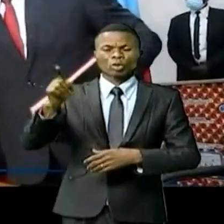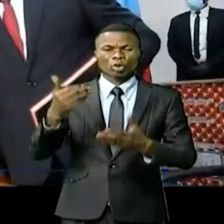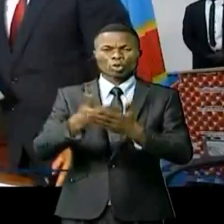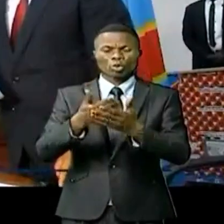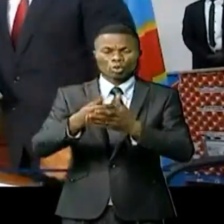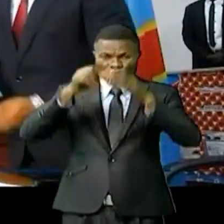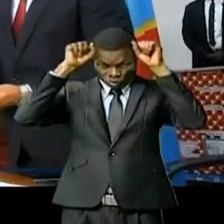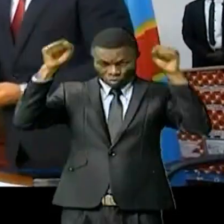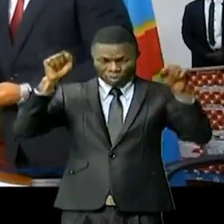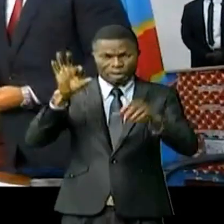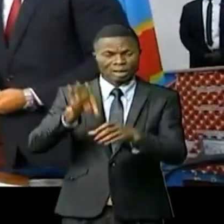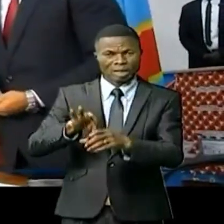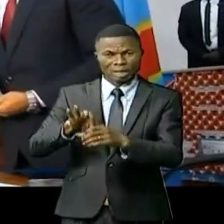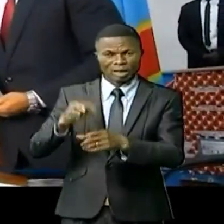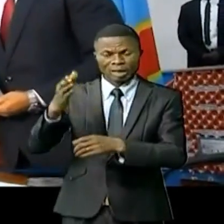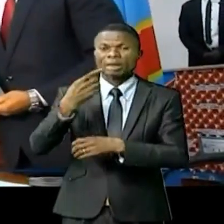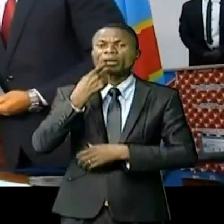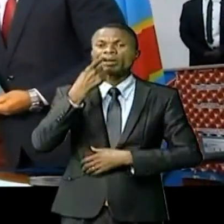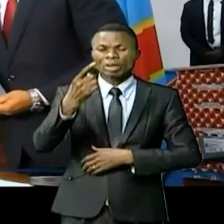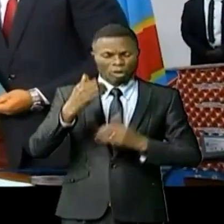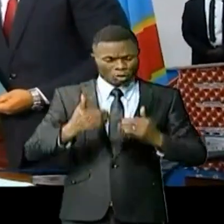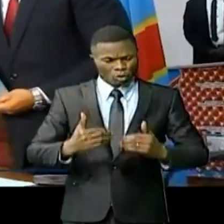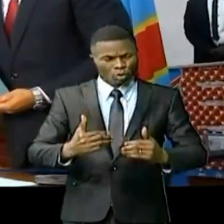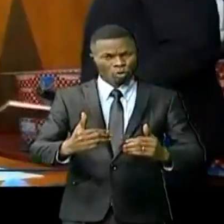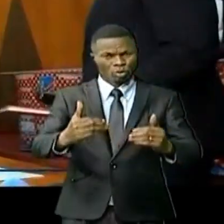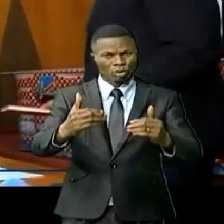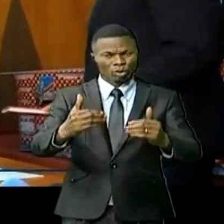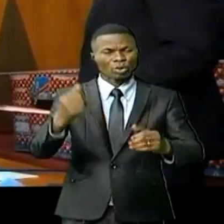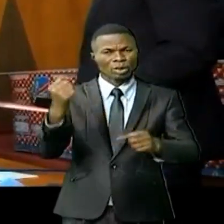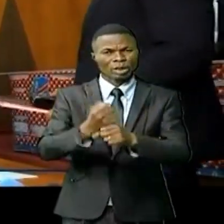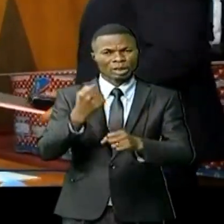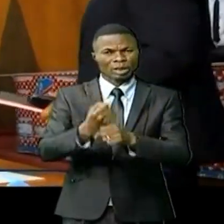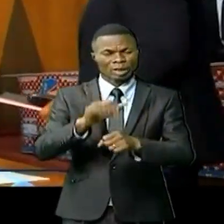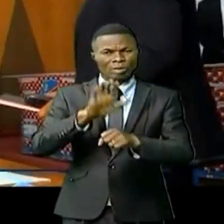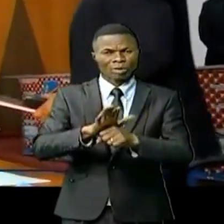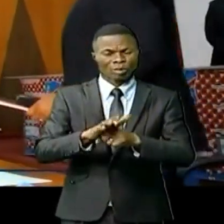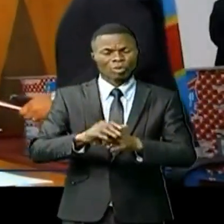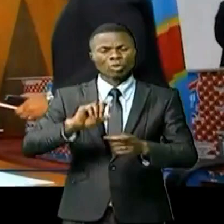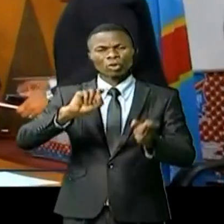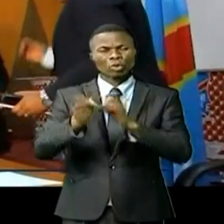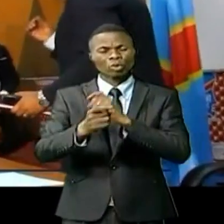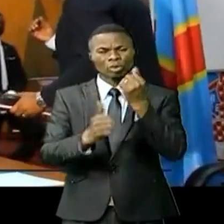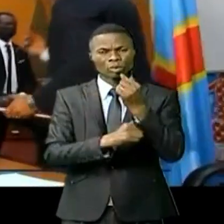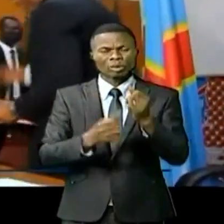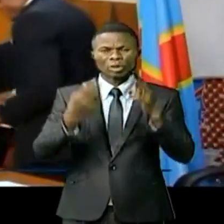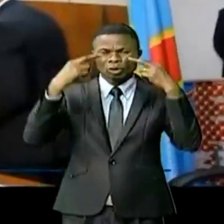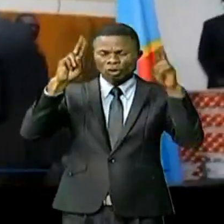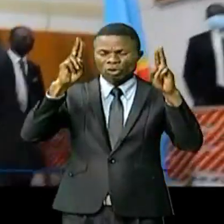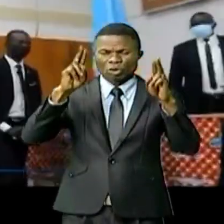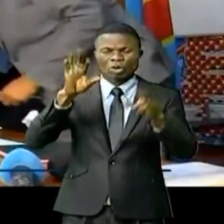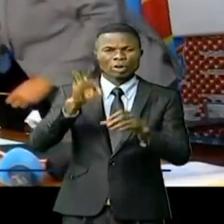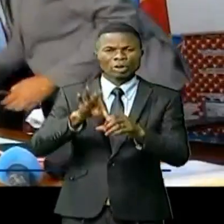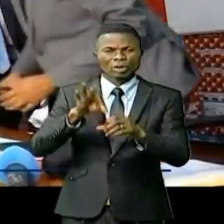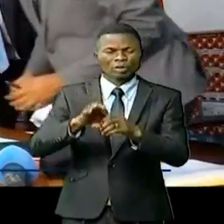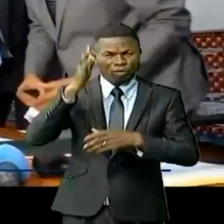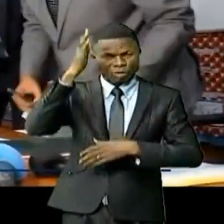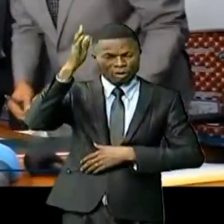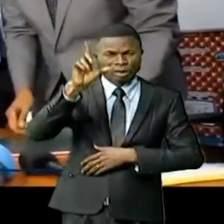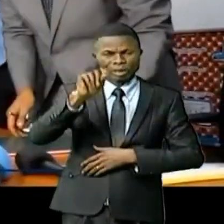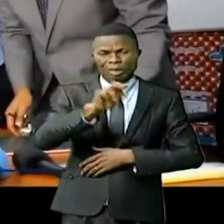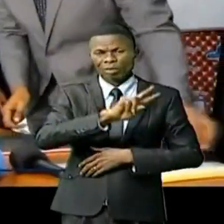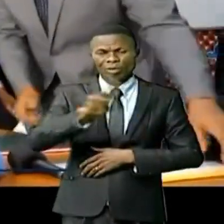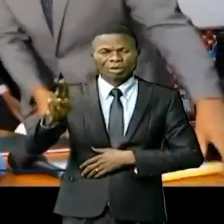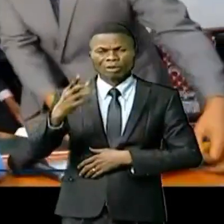président entrant de la CENI, a déclaré qu'il continuerait à s'investir dans les ressources humaines en vue de réussir le pari de l'organisation des prochains scrutins